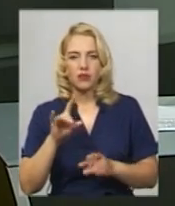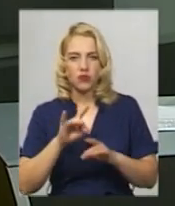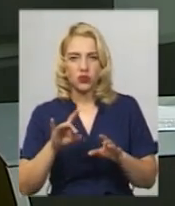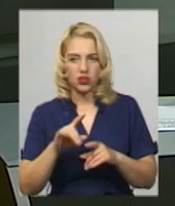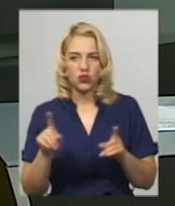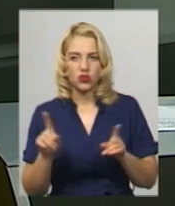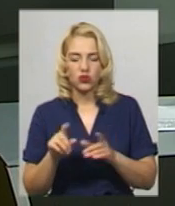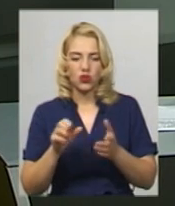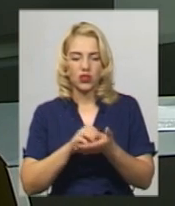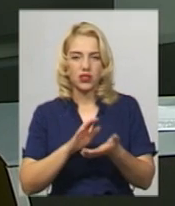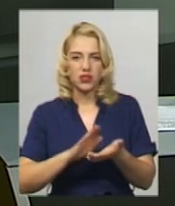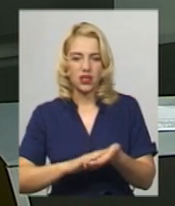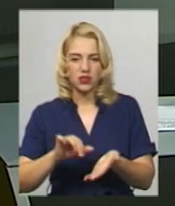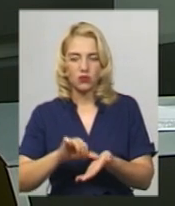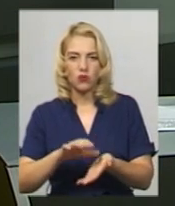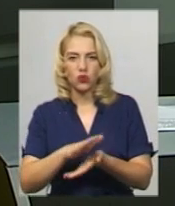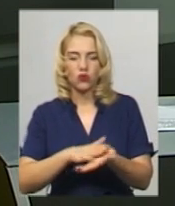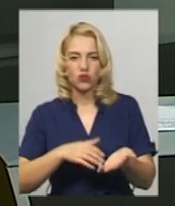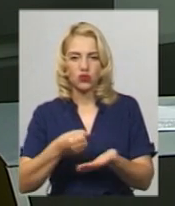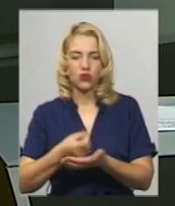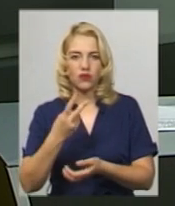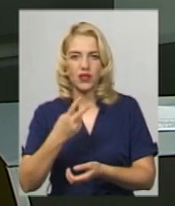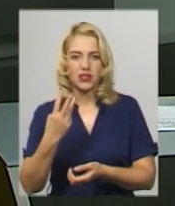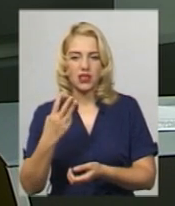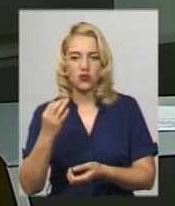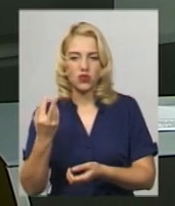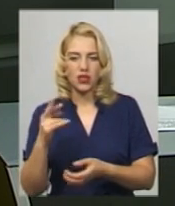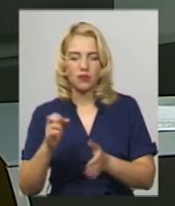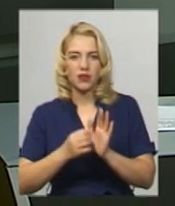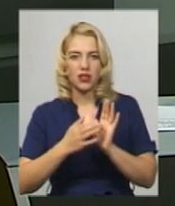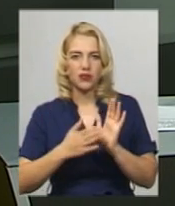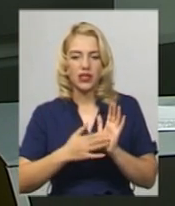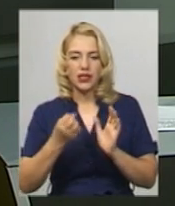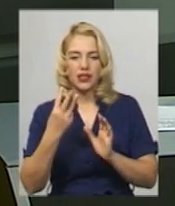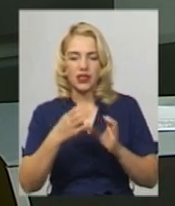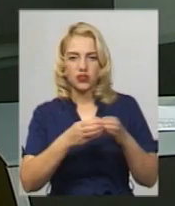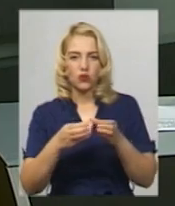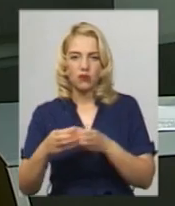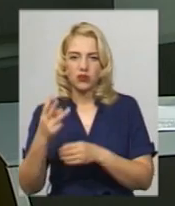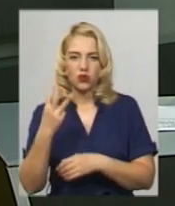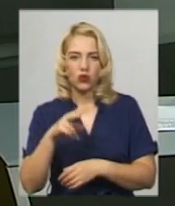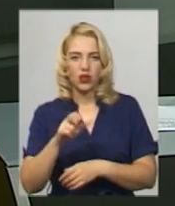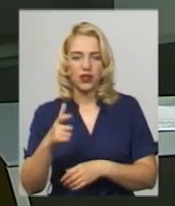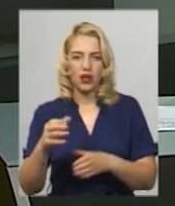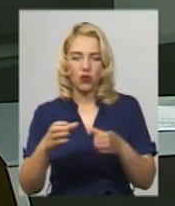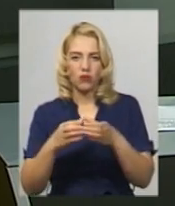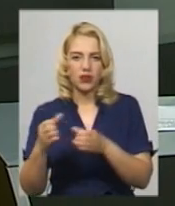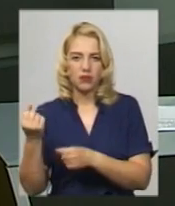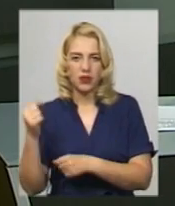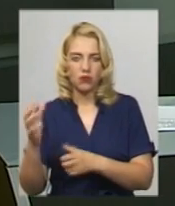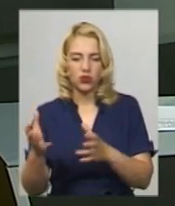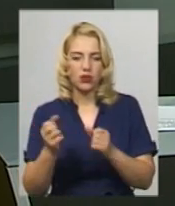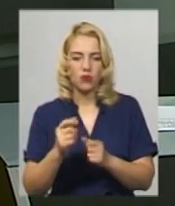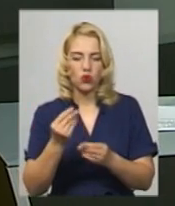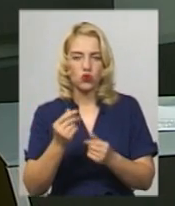реєстрацію учасників продовжено до 23 серпня. Наразі зареєстровано 13 команд у трьох лігах. Команди-переможці отримують